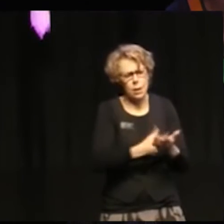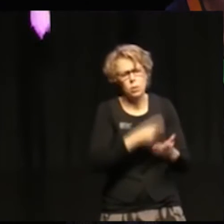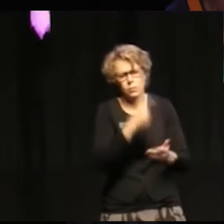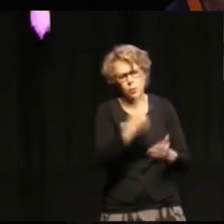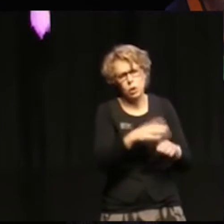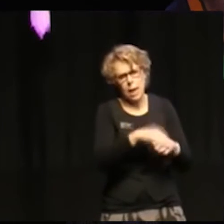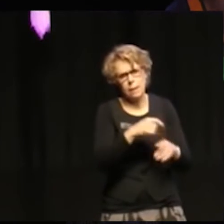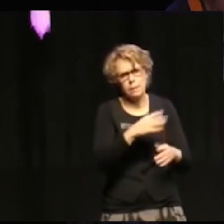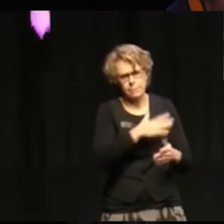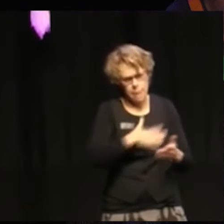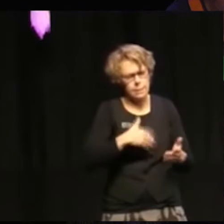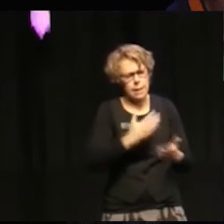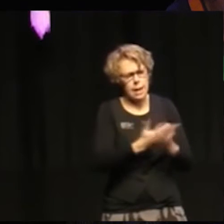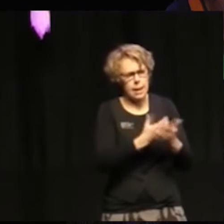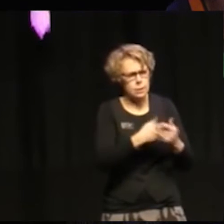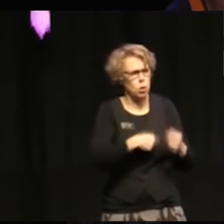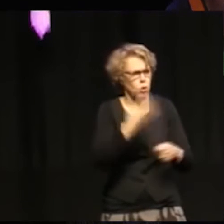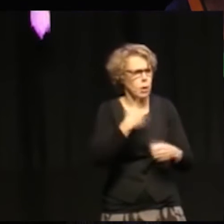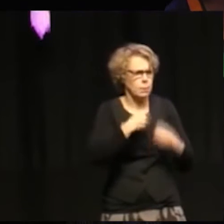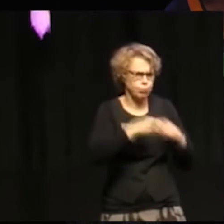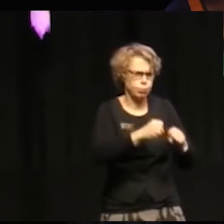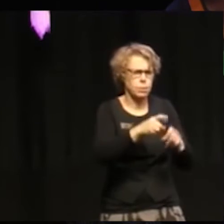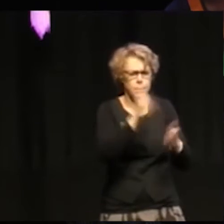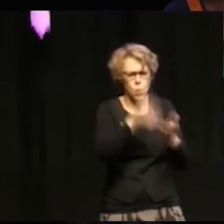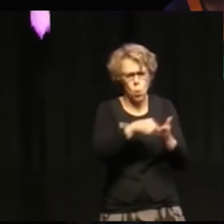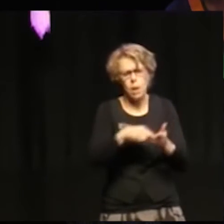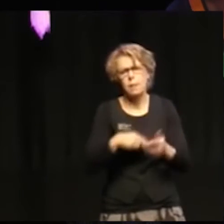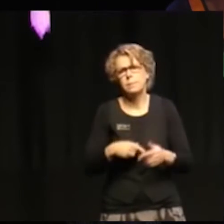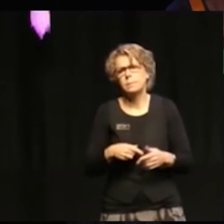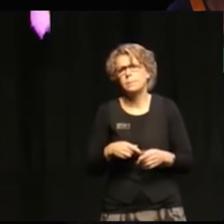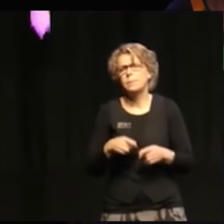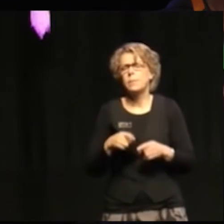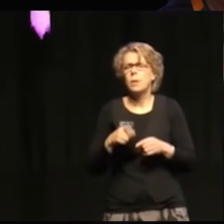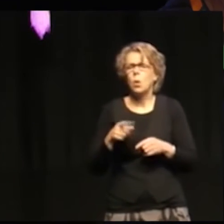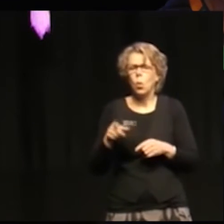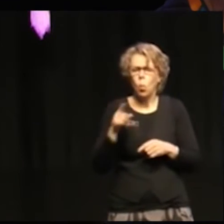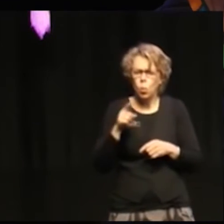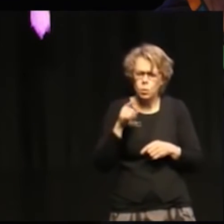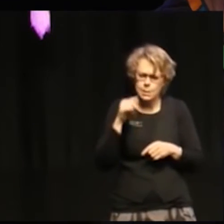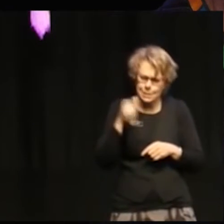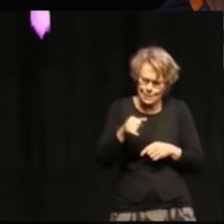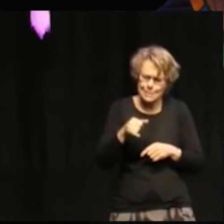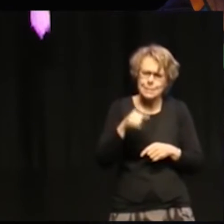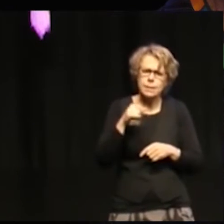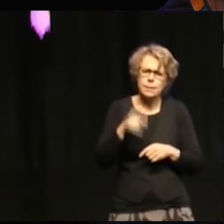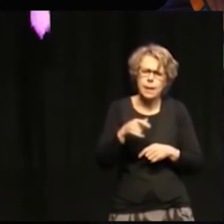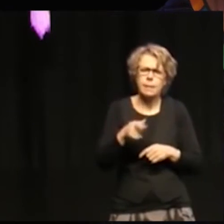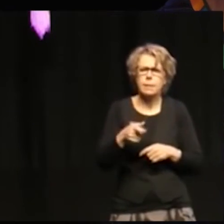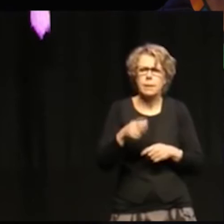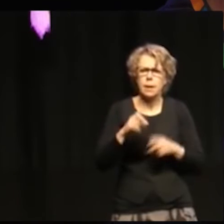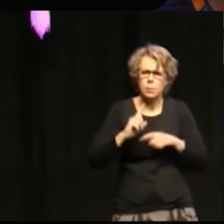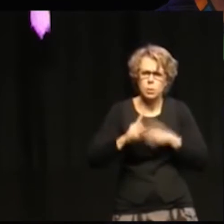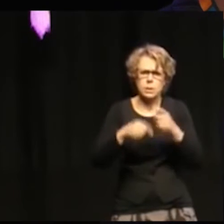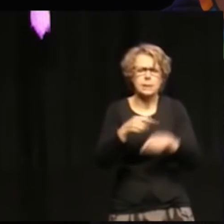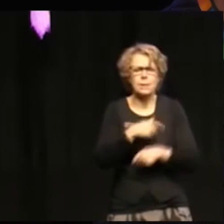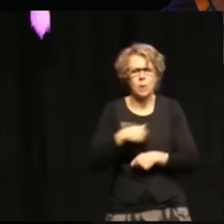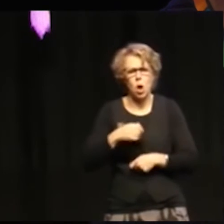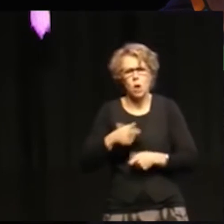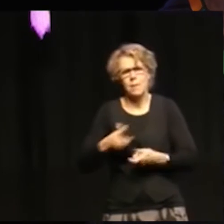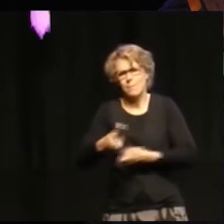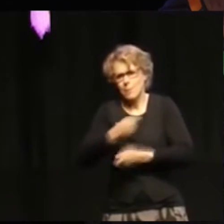ska kunna genomföra de här målen. Och i den processen som vi har då Finansdepartementet som ju då